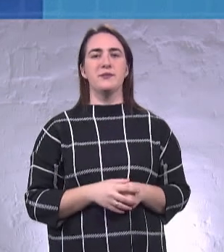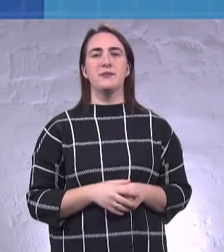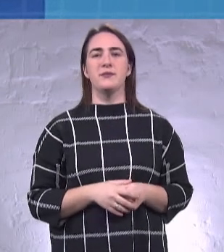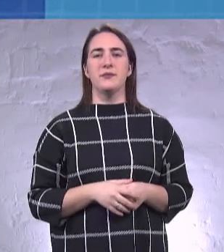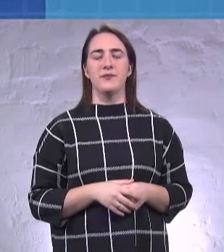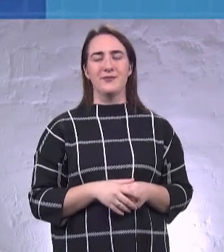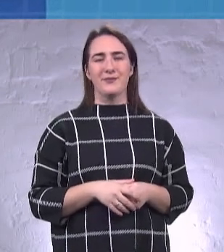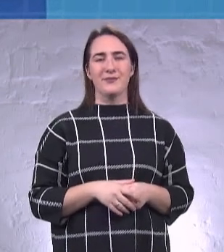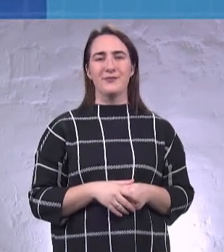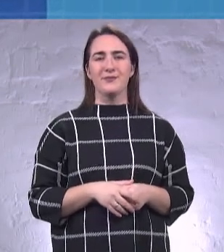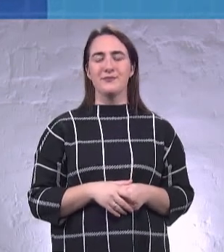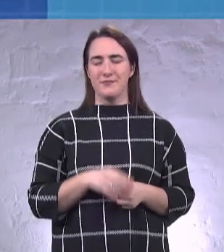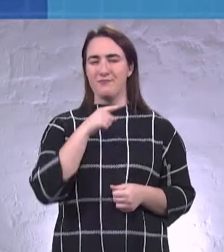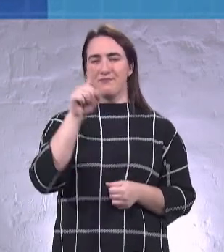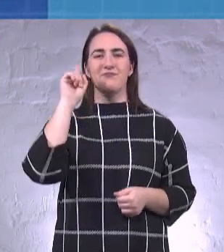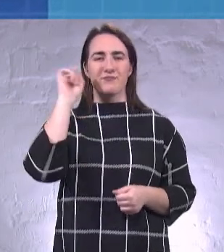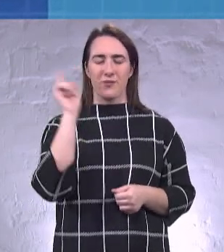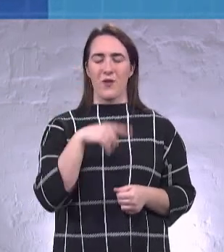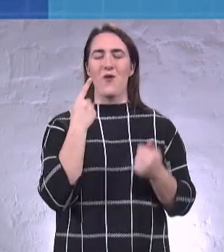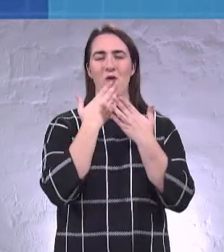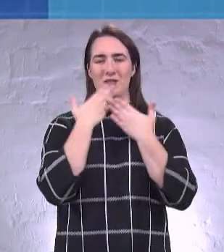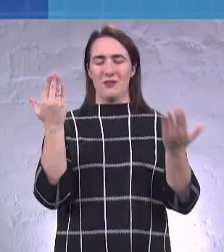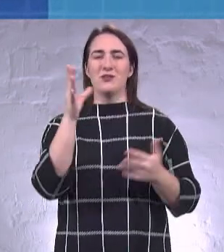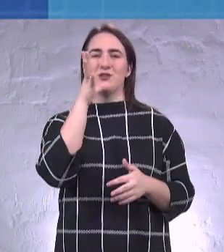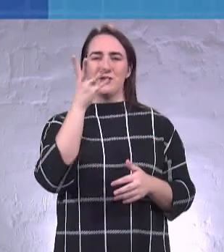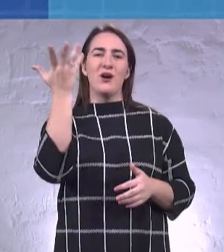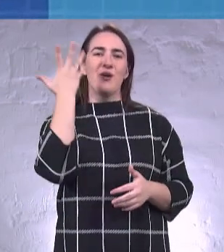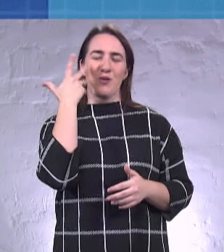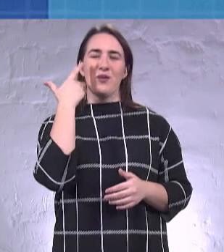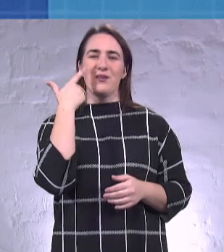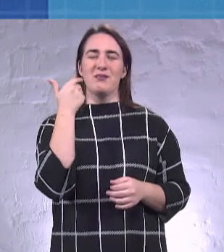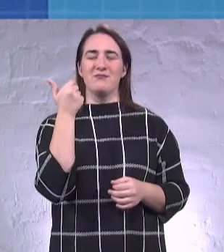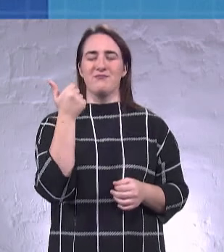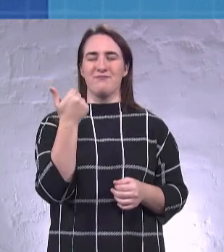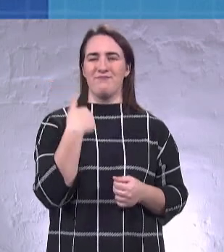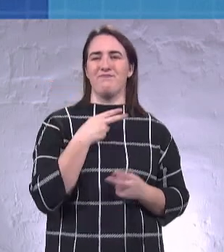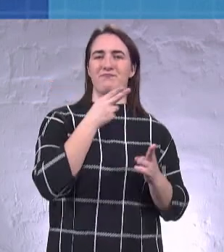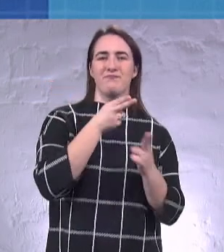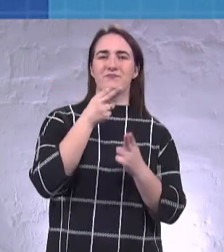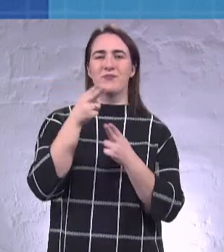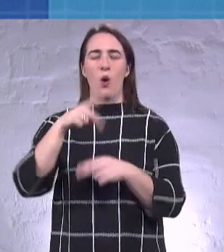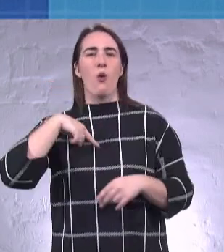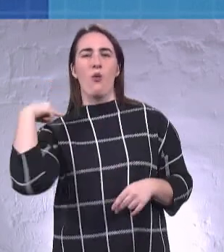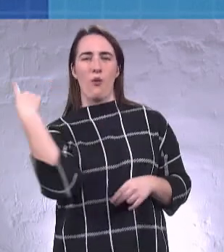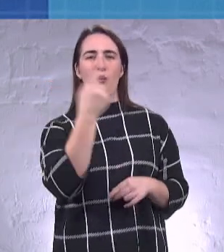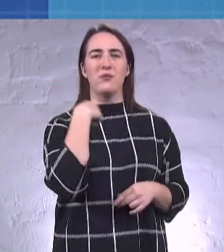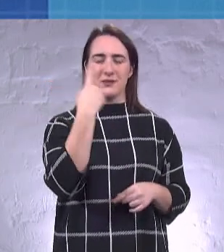І, ви знаєте, останні часи, коли поїздив по області,